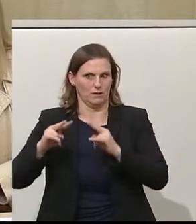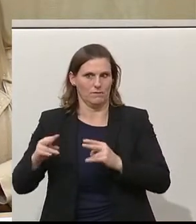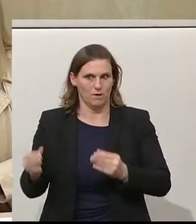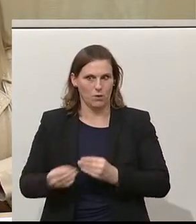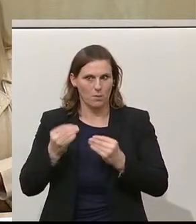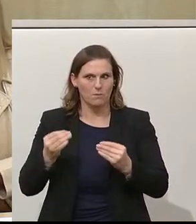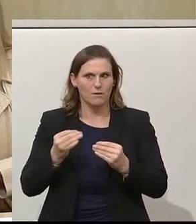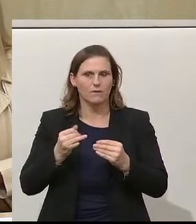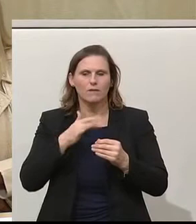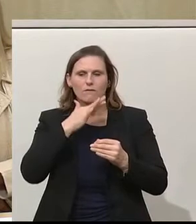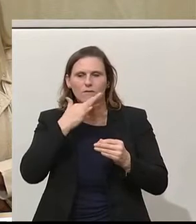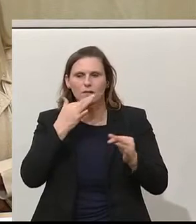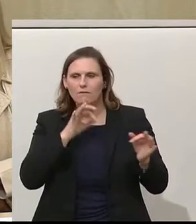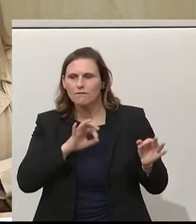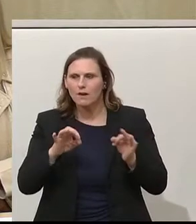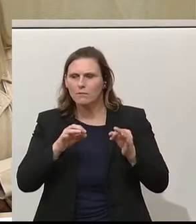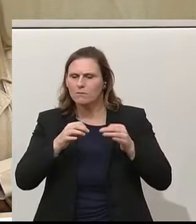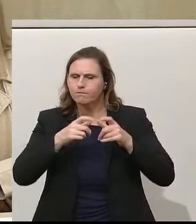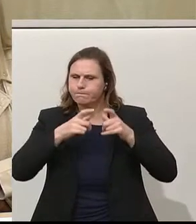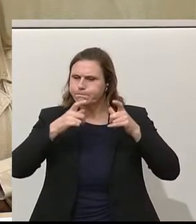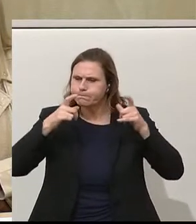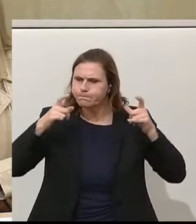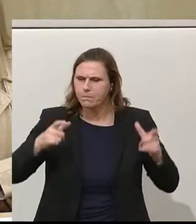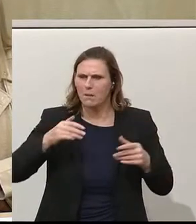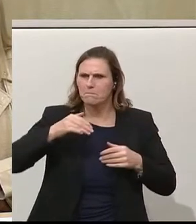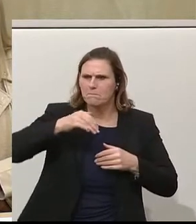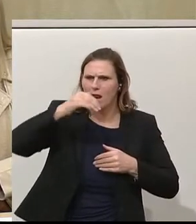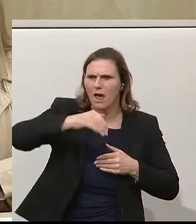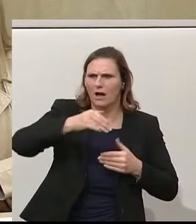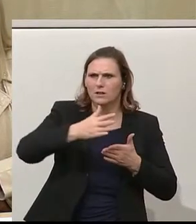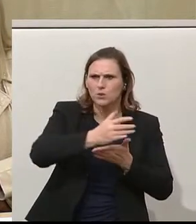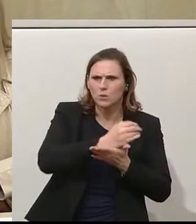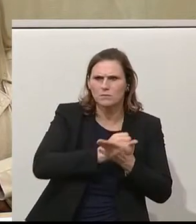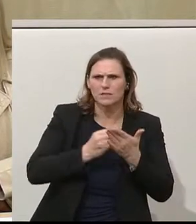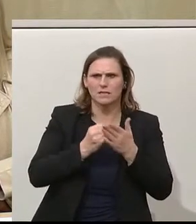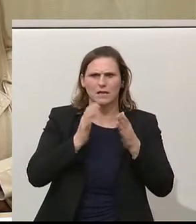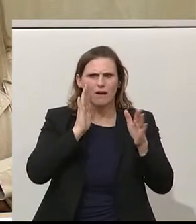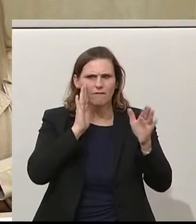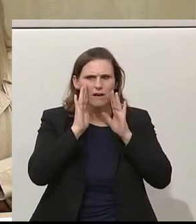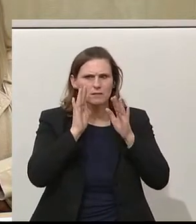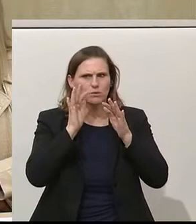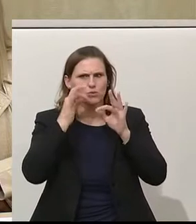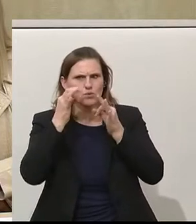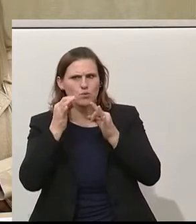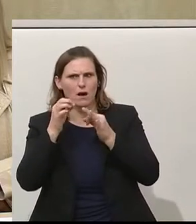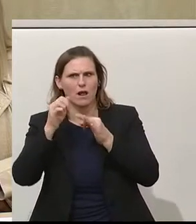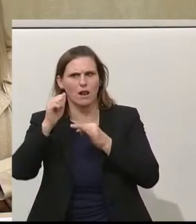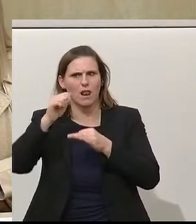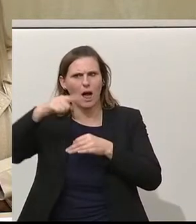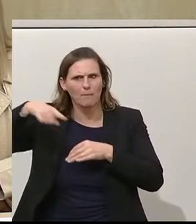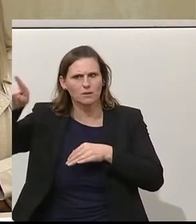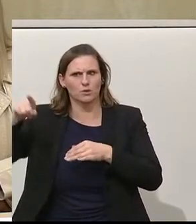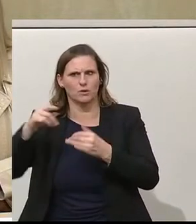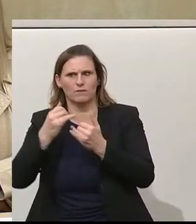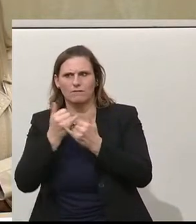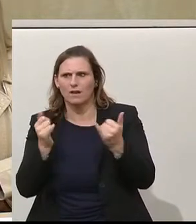dass multinationale Konzerne, die Milliarden Umsätze machen wie Facebook, Google, Amazon etc., dass die faktisch weniger Steuer